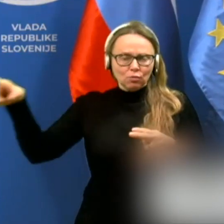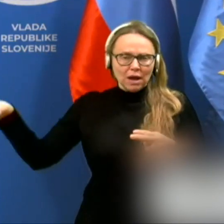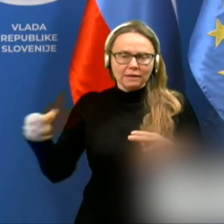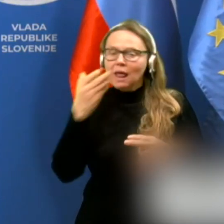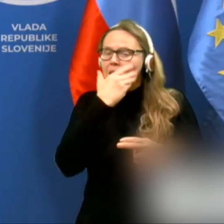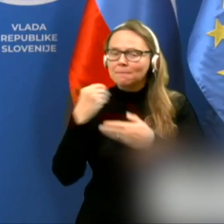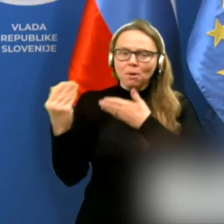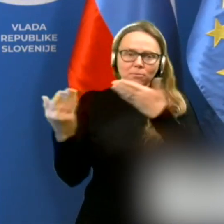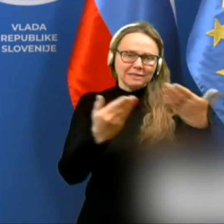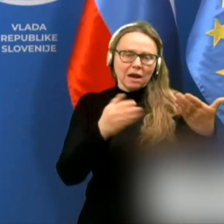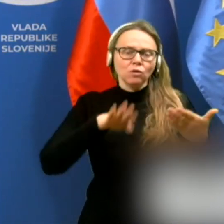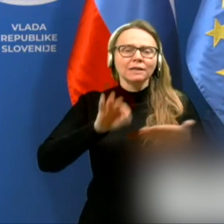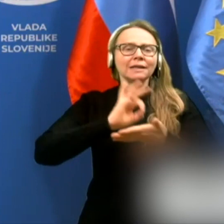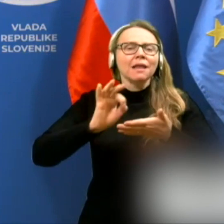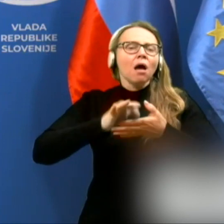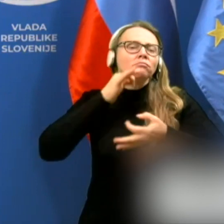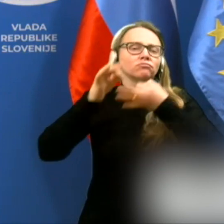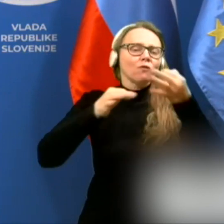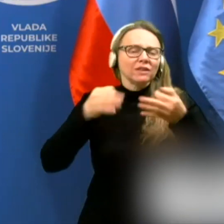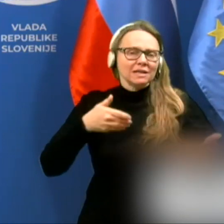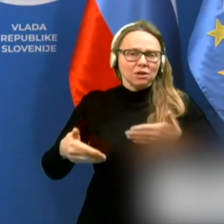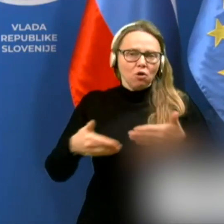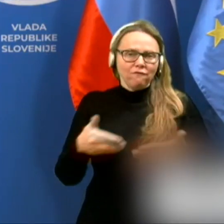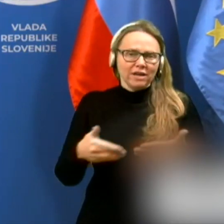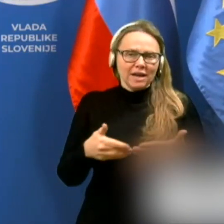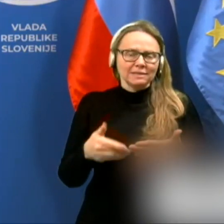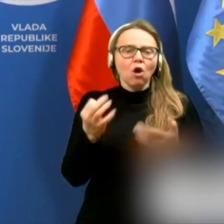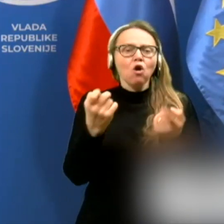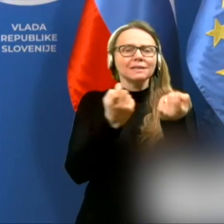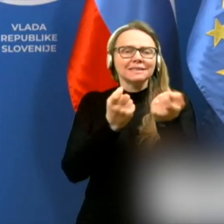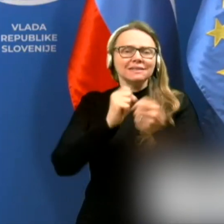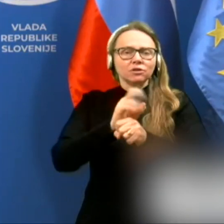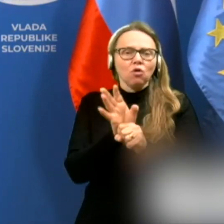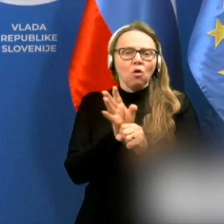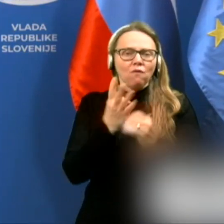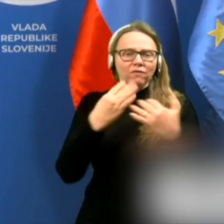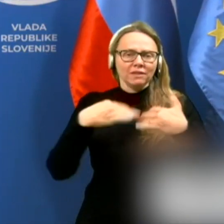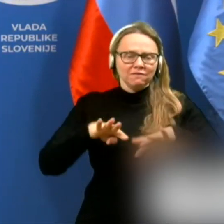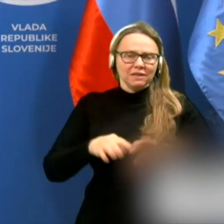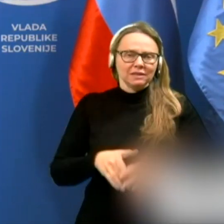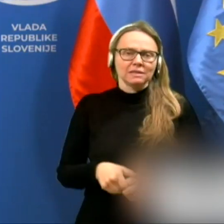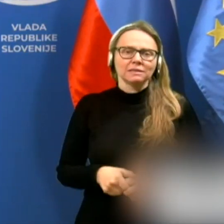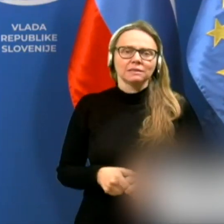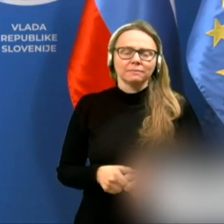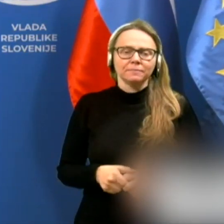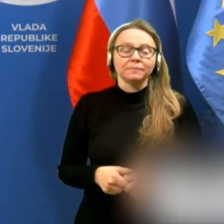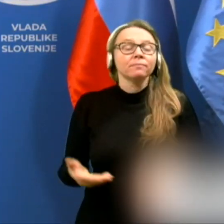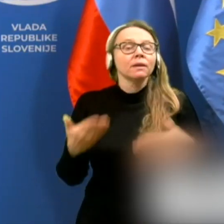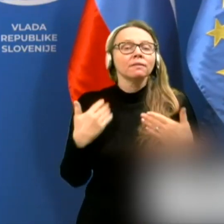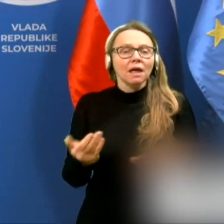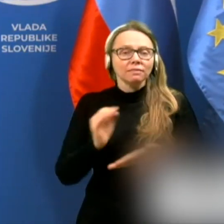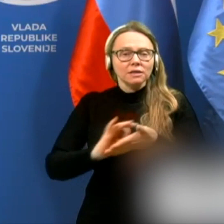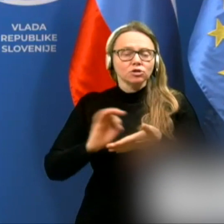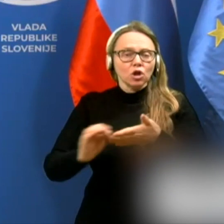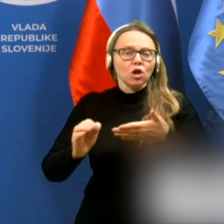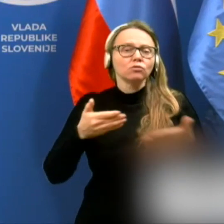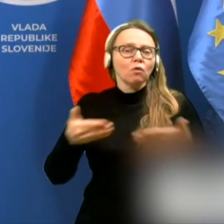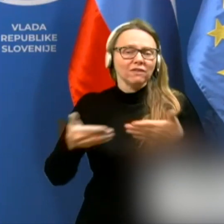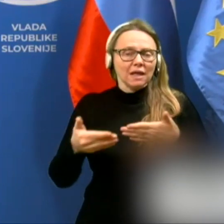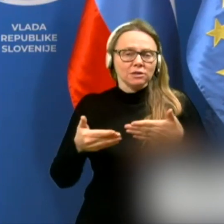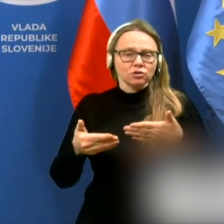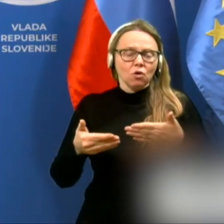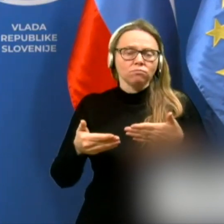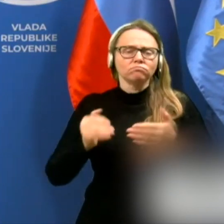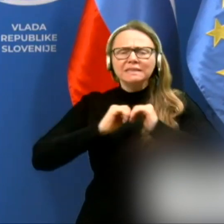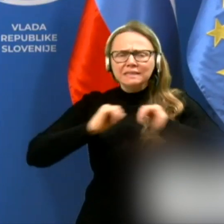Lepo pozdravljeni na novinarski konferenci o izzivih COVID-19. Danes novinarsko konferenco